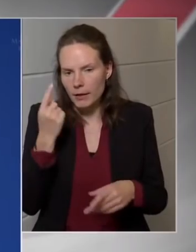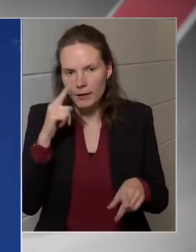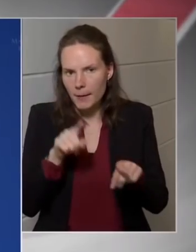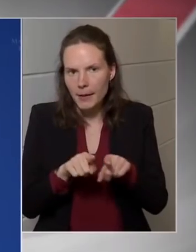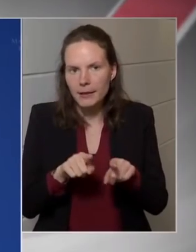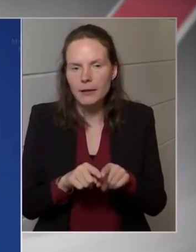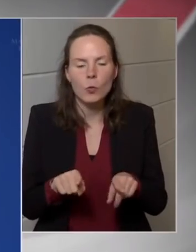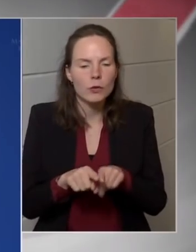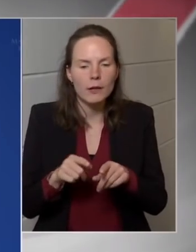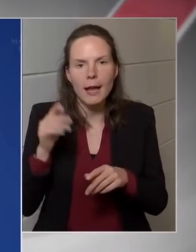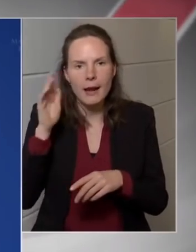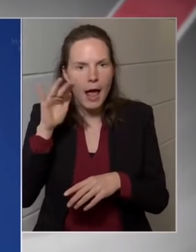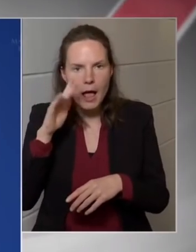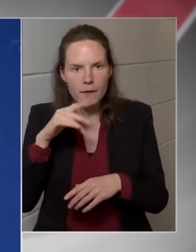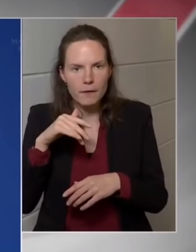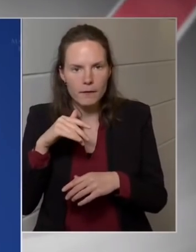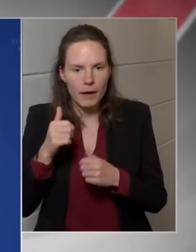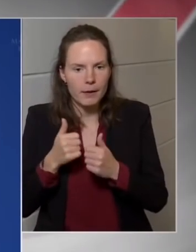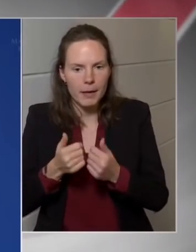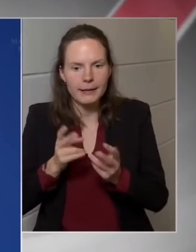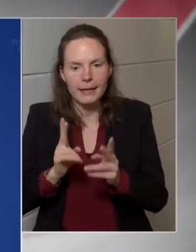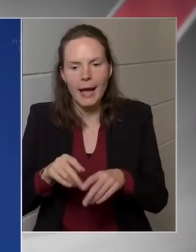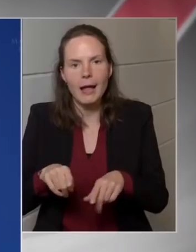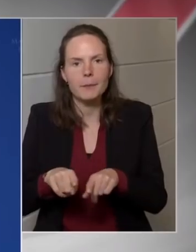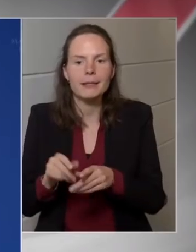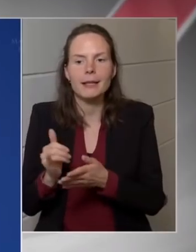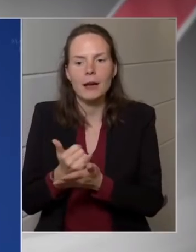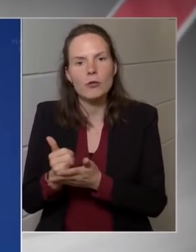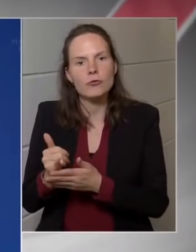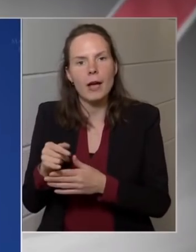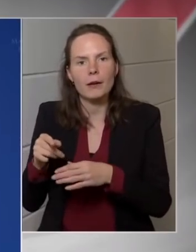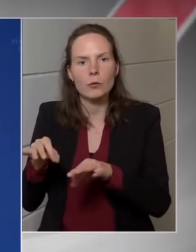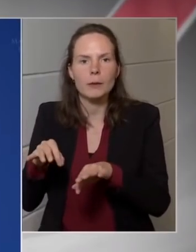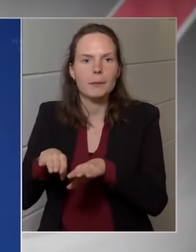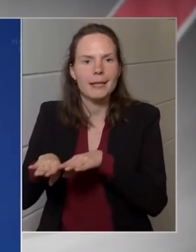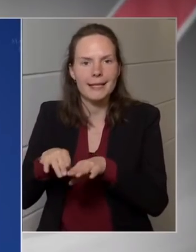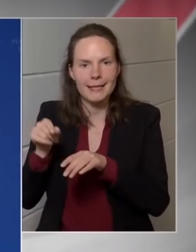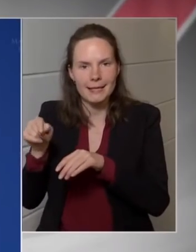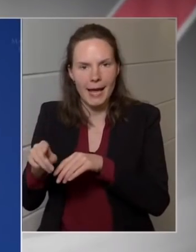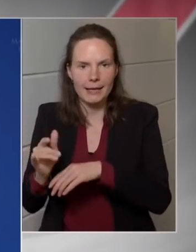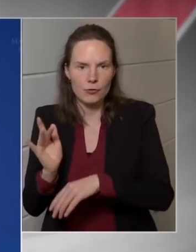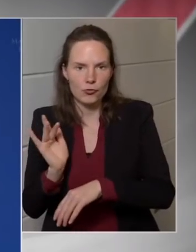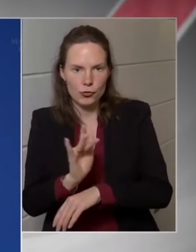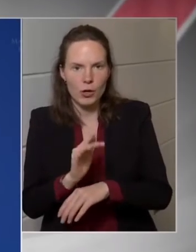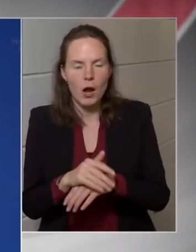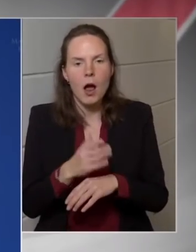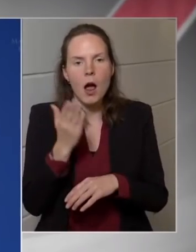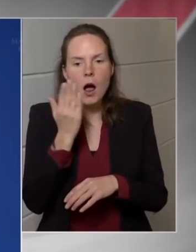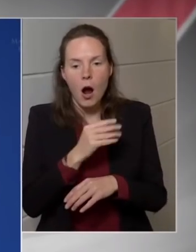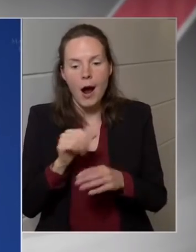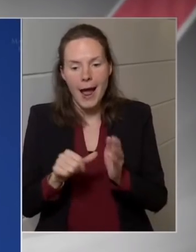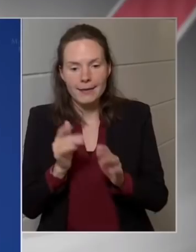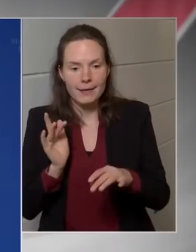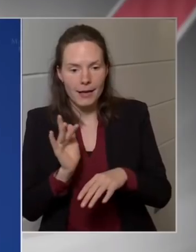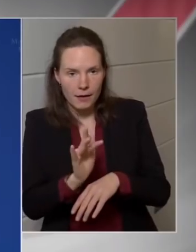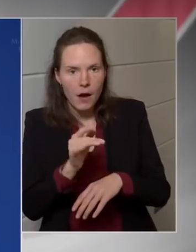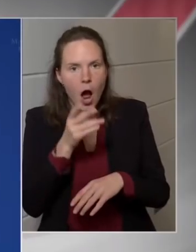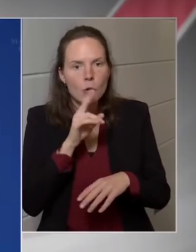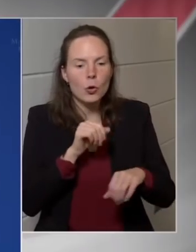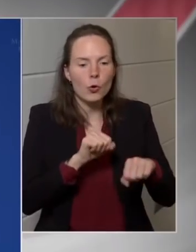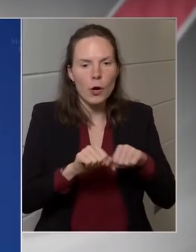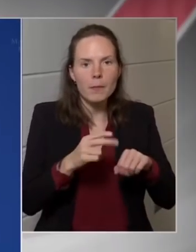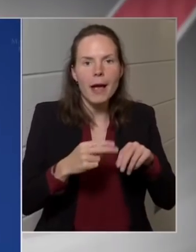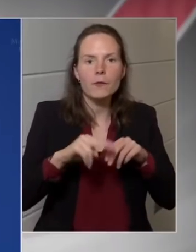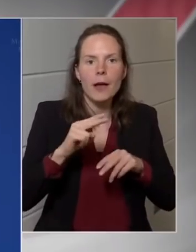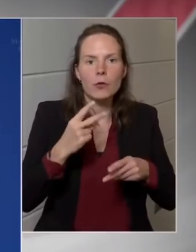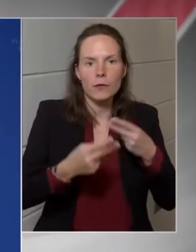Ugyanilyen elvekmentén kell az igazsággyű miniszter vétóját is kezelni. Tehát hogyha egyszer már valami vétót emelt, akkor a kormány ezt vagy felülvizsgálja, vagy nem. Ha a kormány